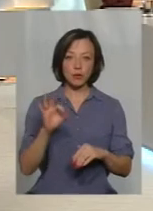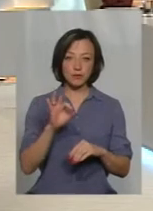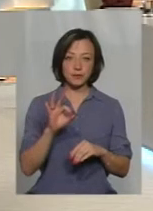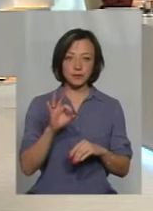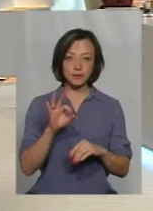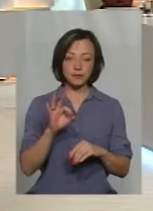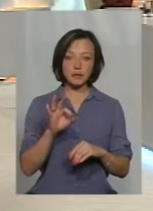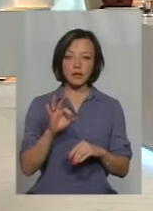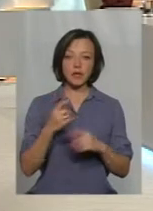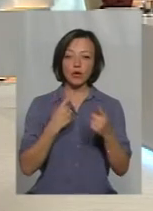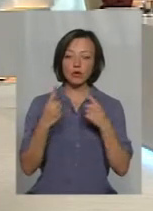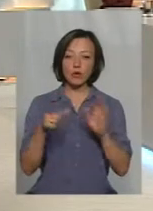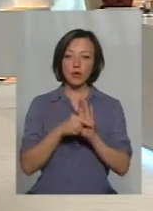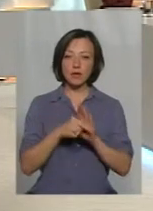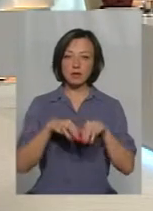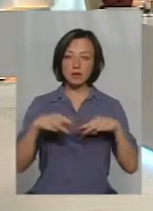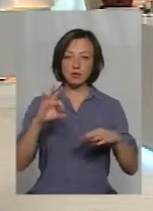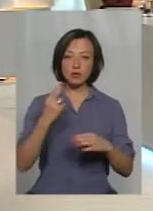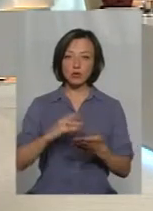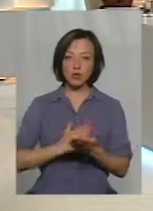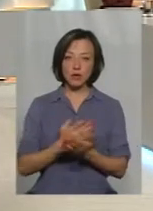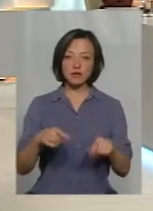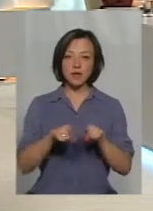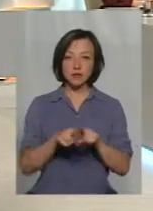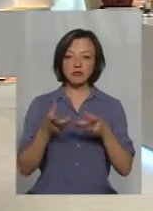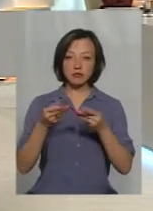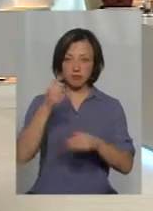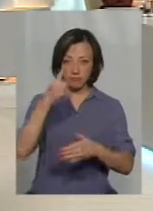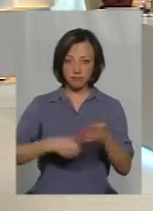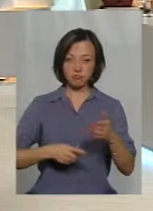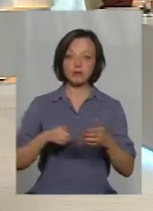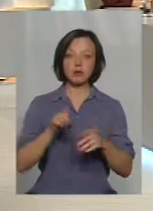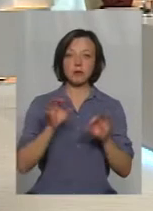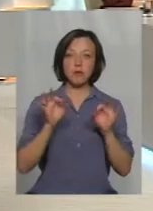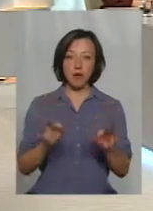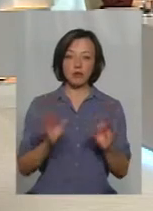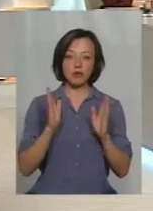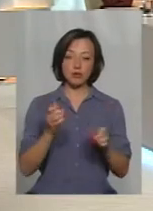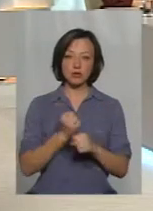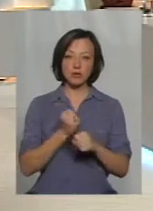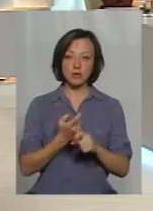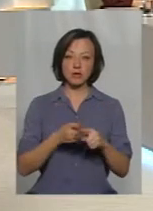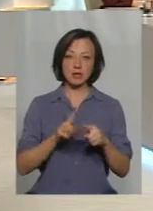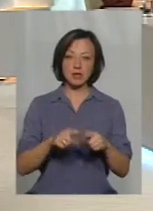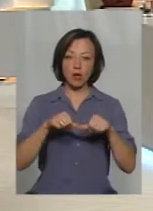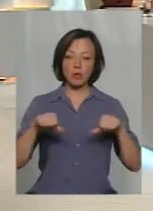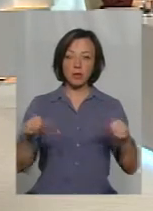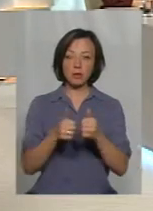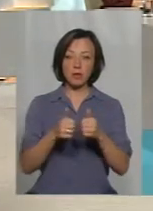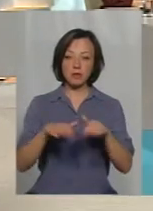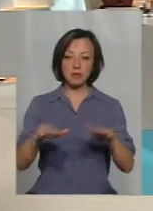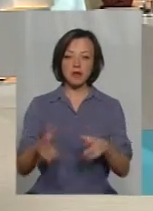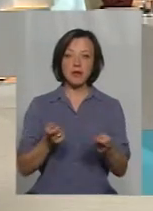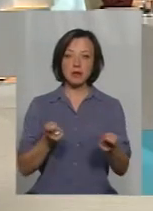розмови з міністром соціальної політики. Він все ж таки переконав, що правильно буде зробити дані комісії про місцевих